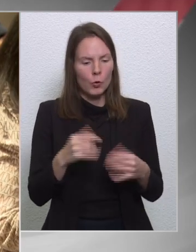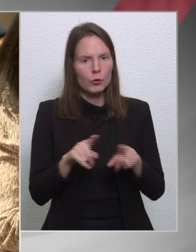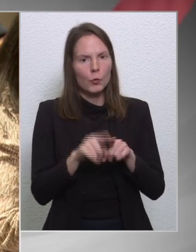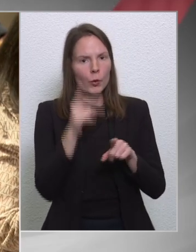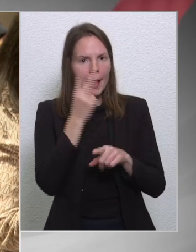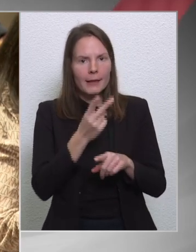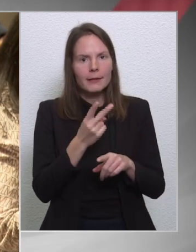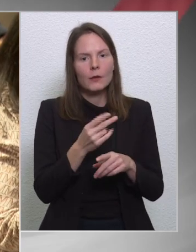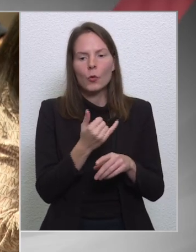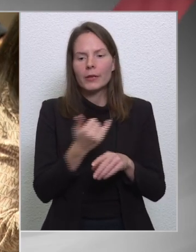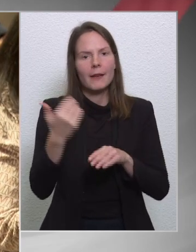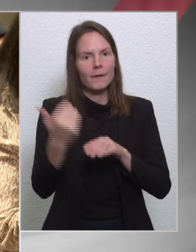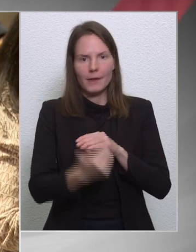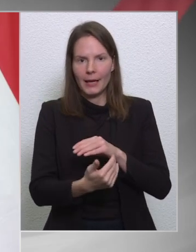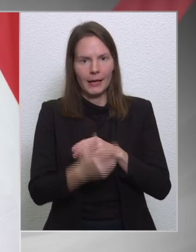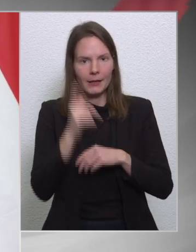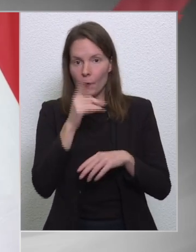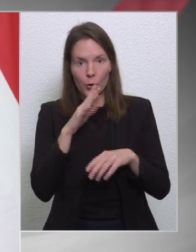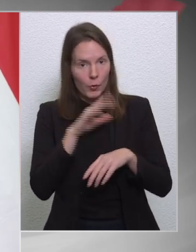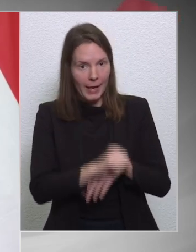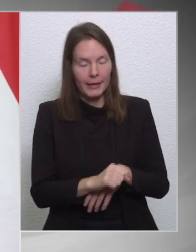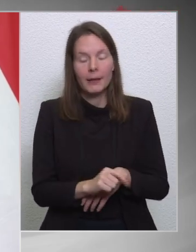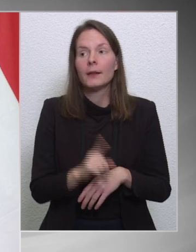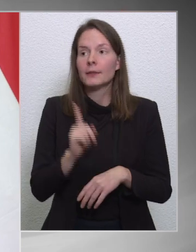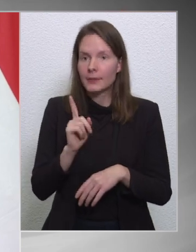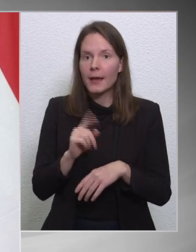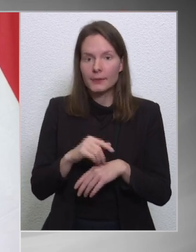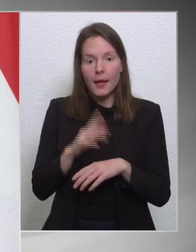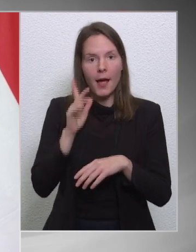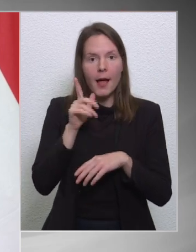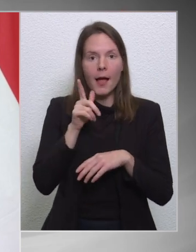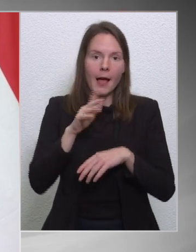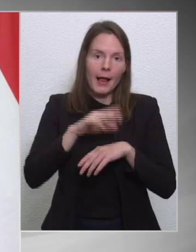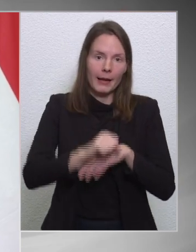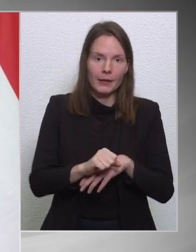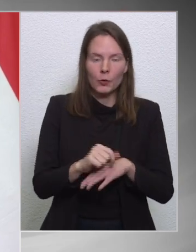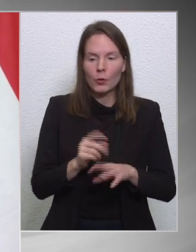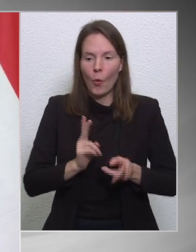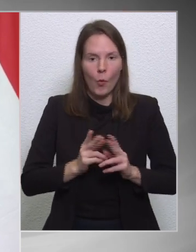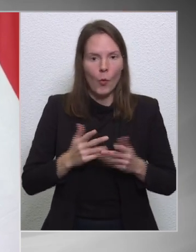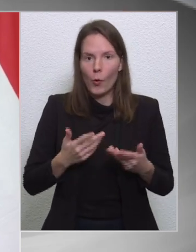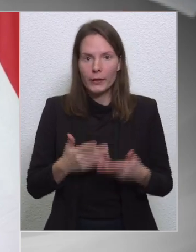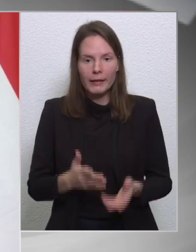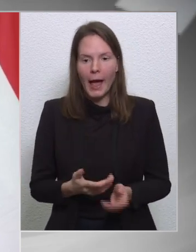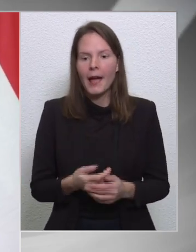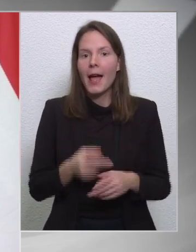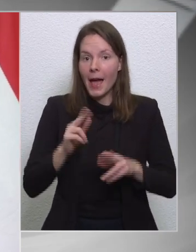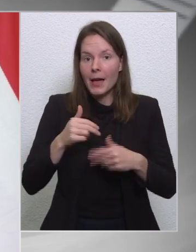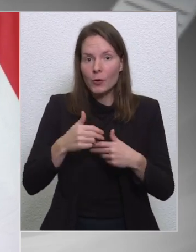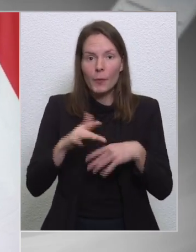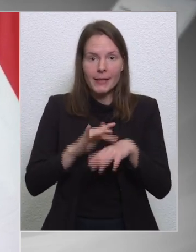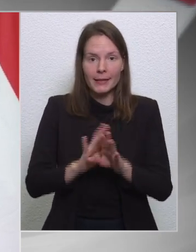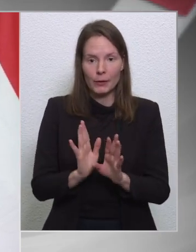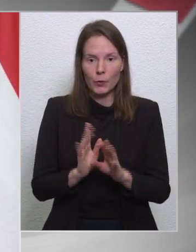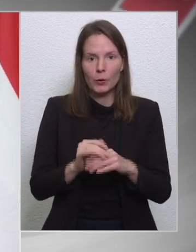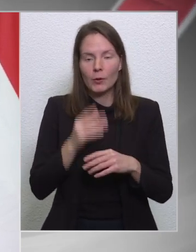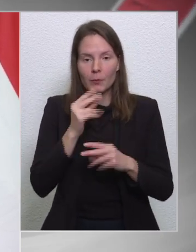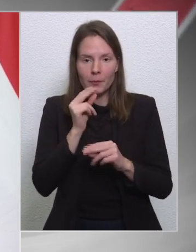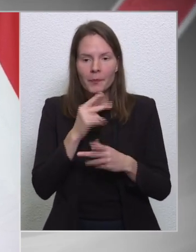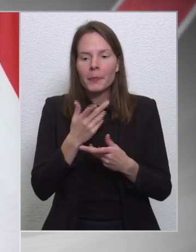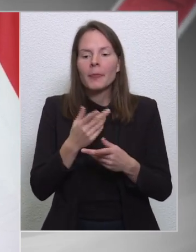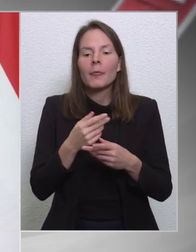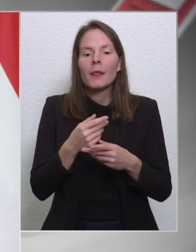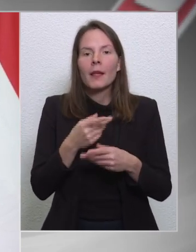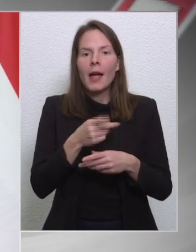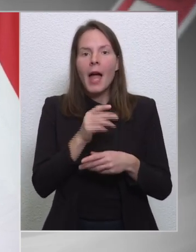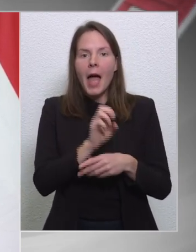ezeket nem fogjuk maradéktalanul elérni. De, hát hogy ne érnünk el. Most egy nap elnézést, erről beszélünk, hogy az Európai Bizottság most először mondta